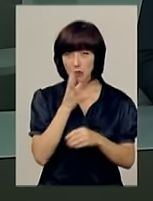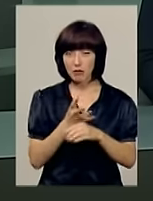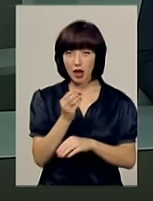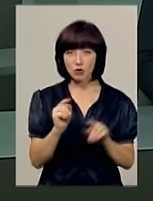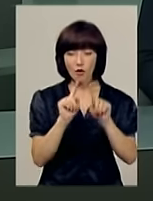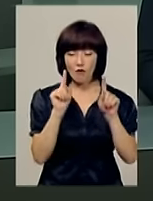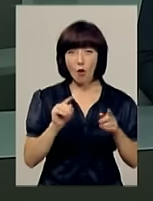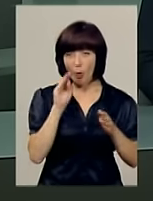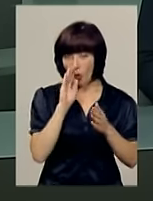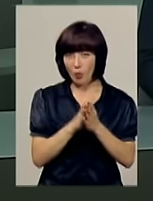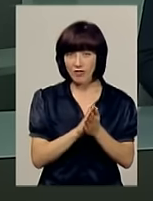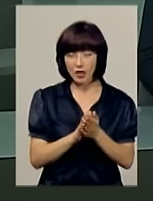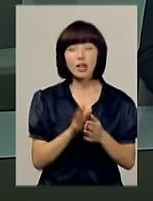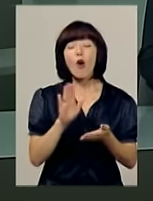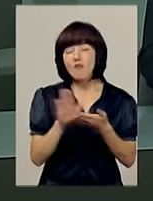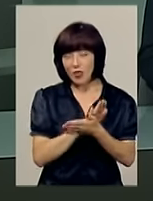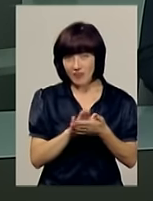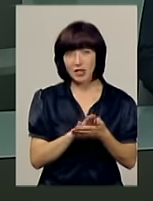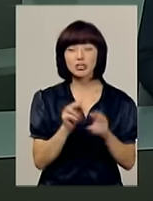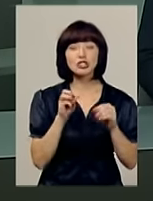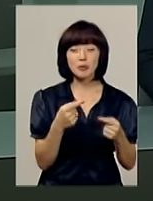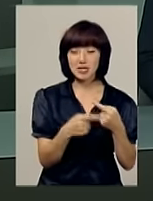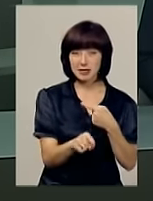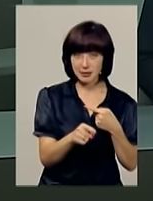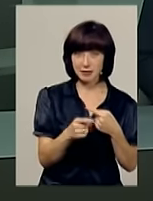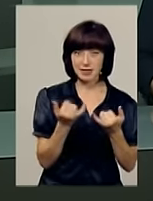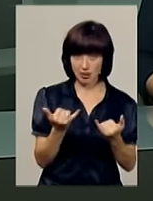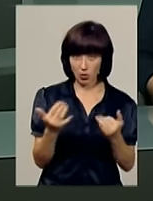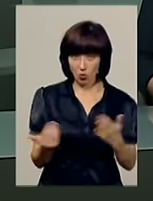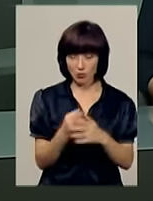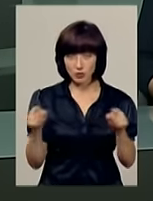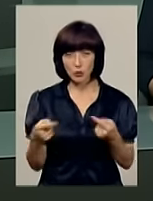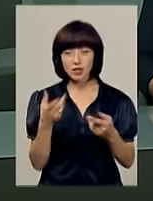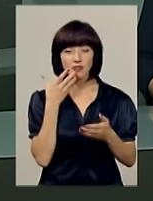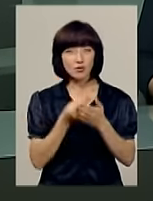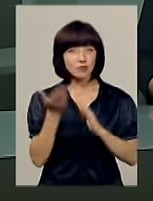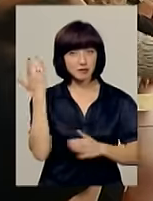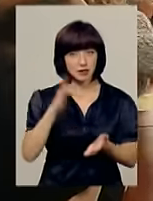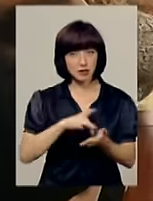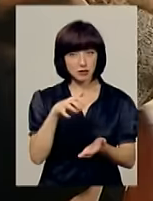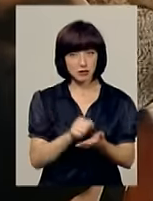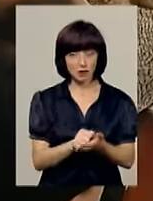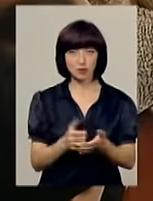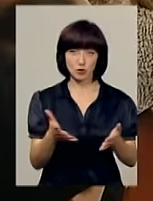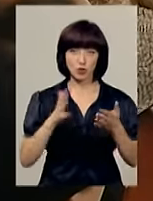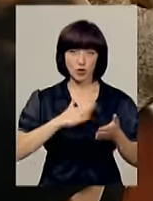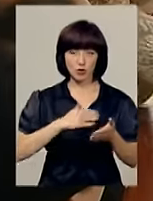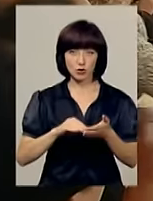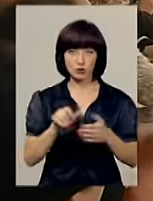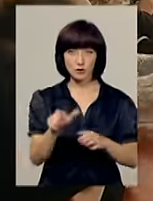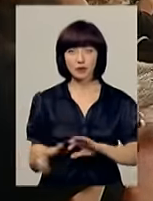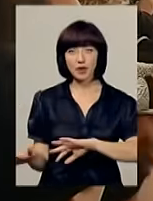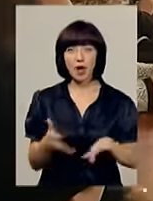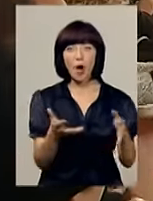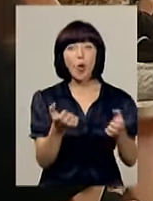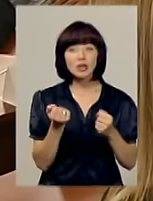Тож, чим різнитиметься новостворене агентство від своєї попередниці, з'ясовувала наша знімальна група. Отримати виплату, а